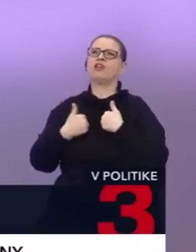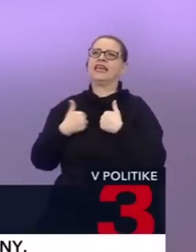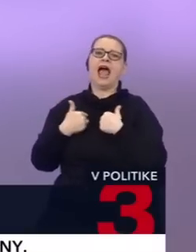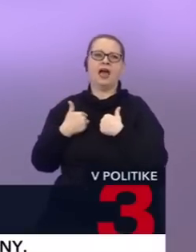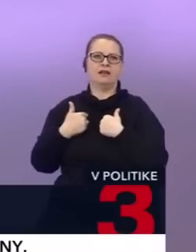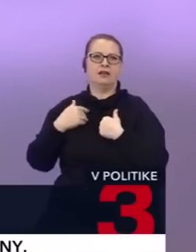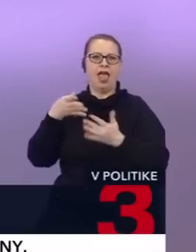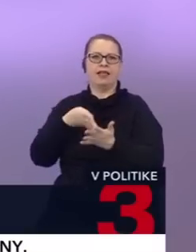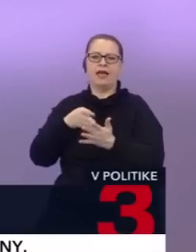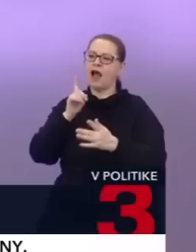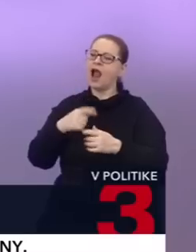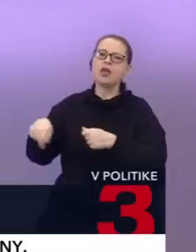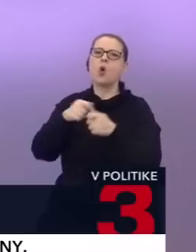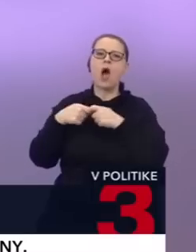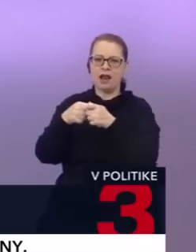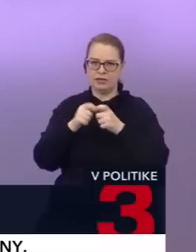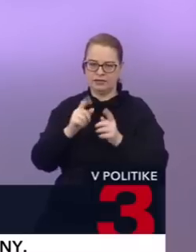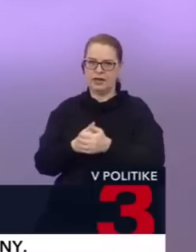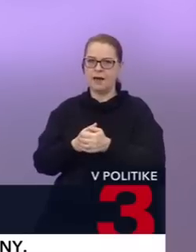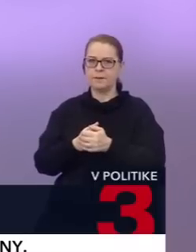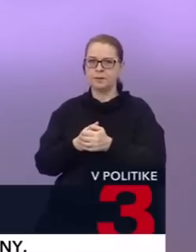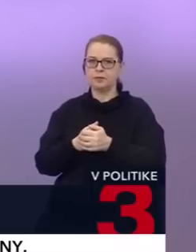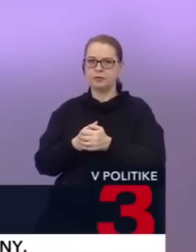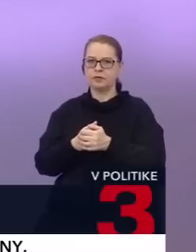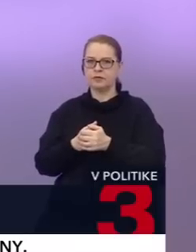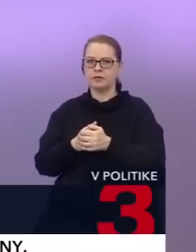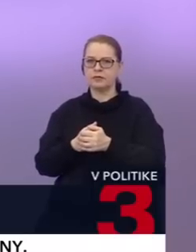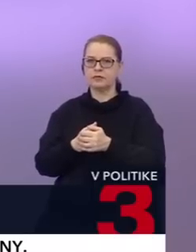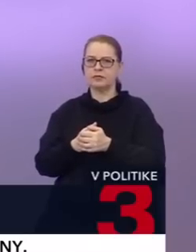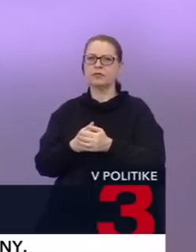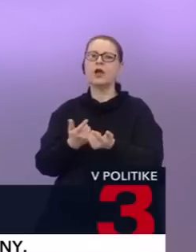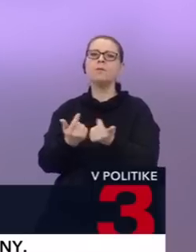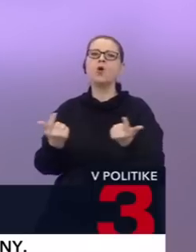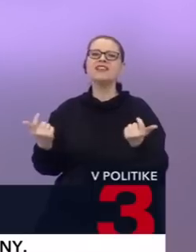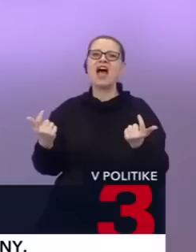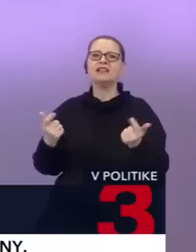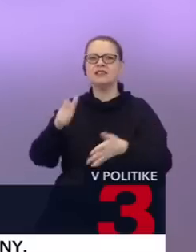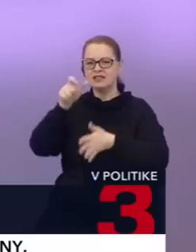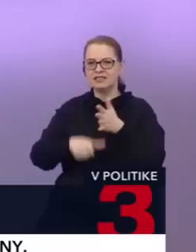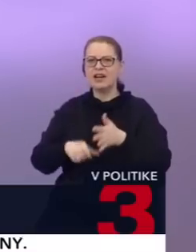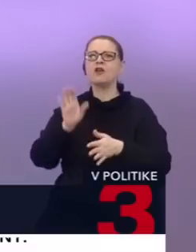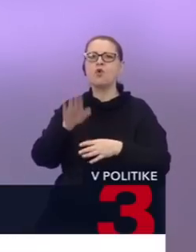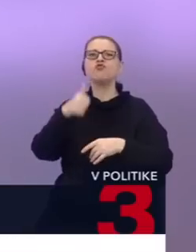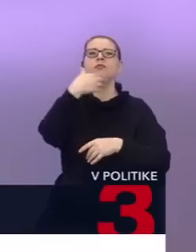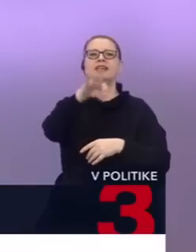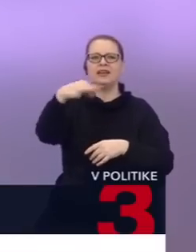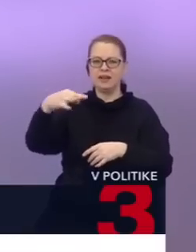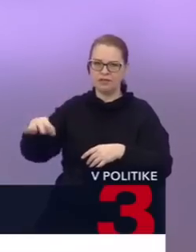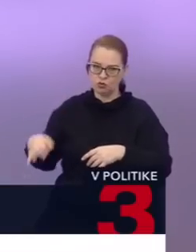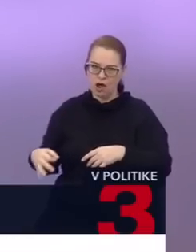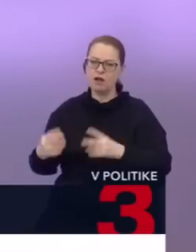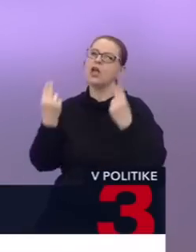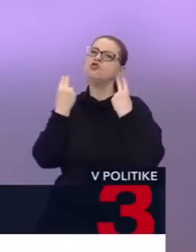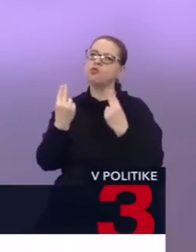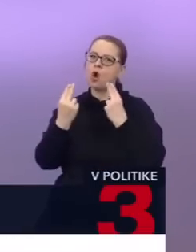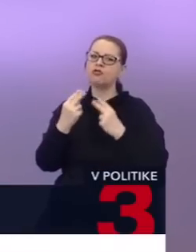Čiže keď hovoríme teraz ten prienik, tie motivácie strán môžu byť individuálne, ja ich tu nechcem komentovať dnes, lebo to nie je podstatné. Dôležité je, že musí